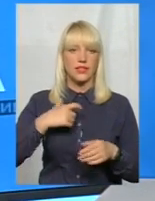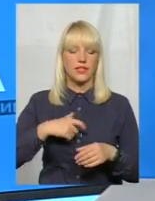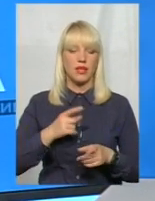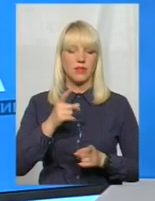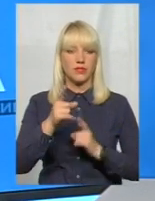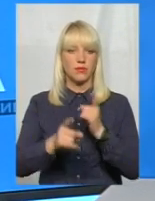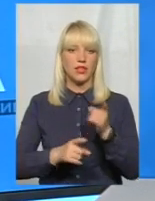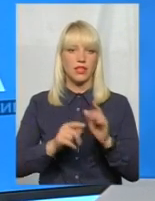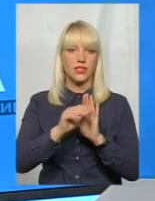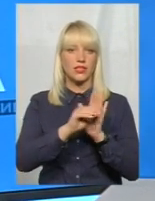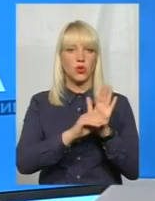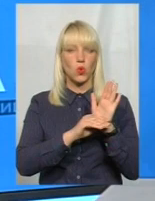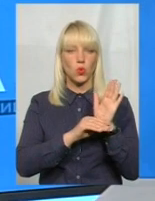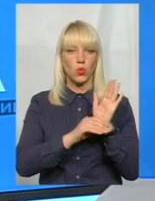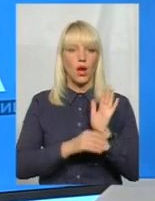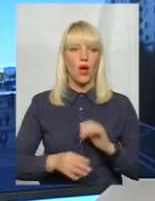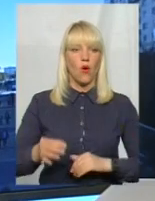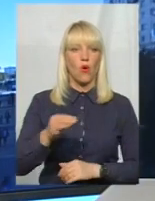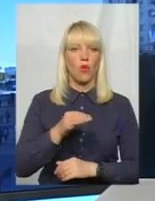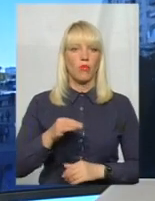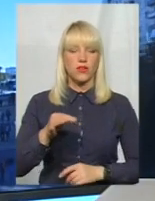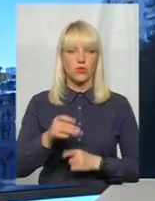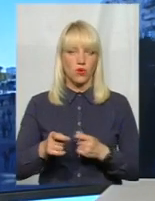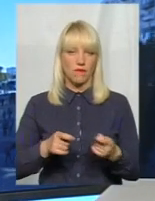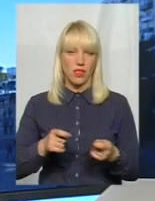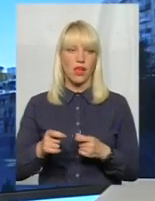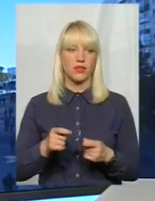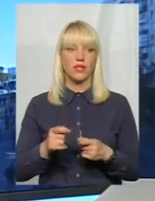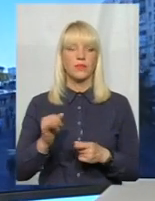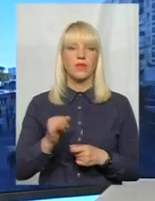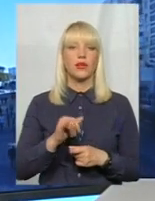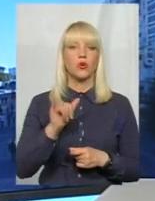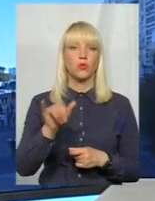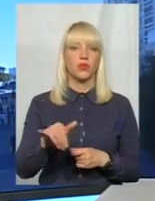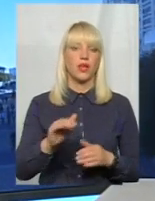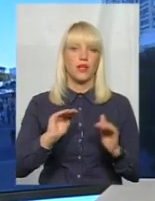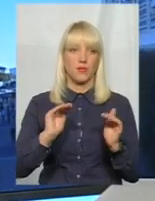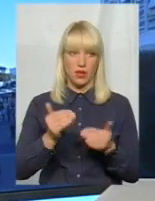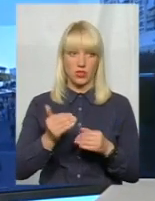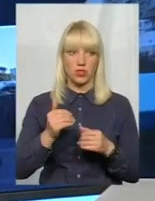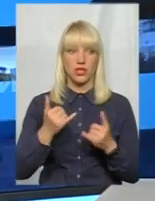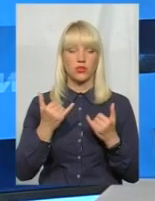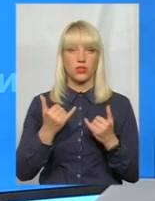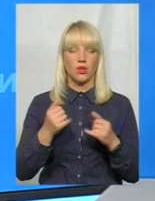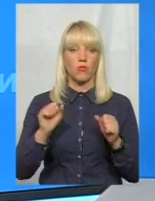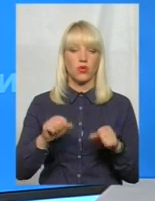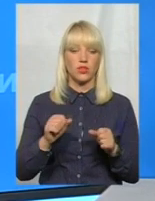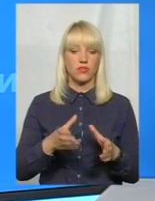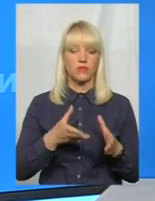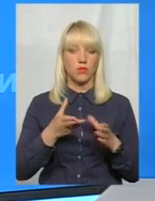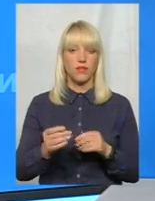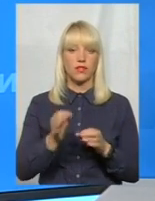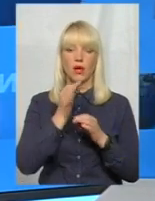обласної влади, і в неї набагато менше сьогодні можливостей впливати на будь-що.